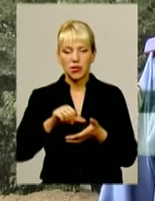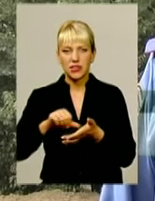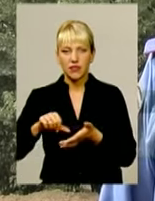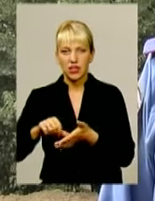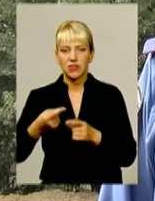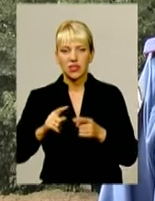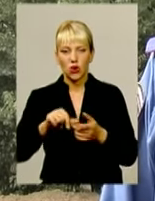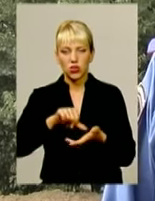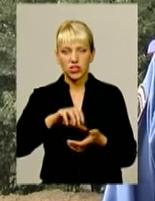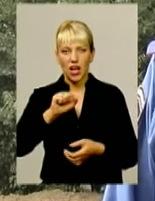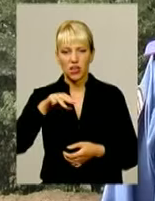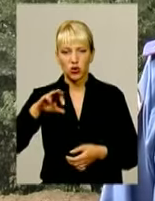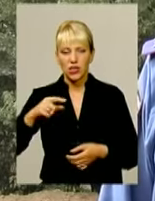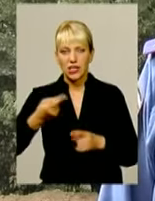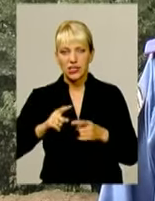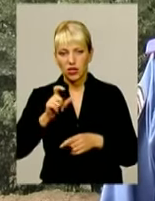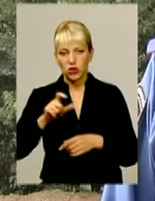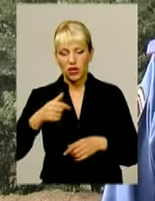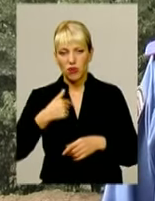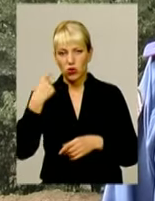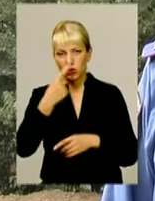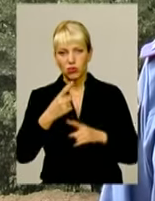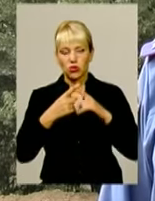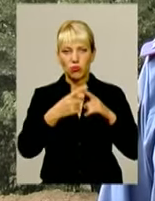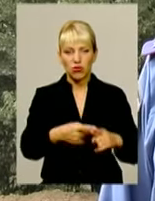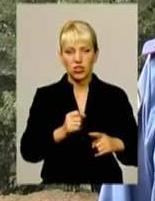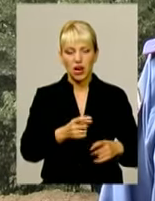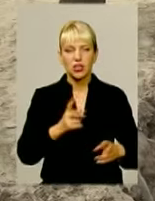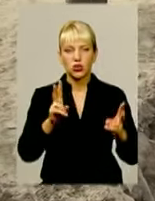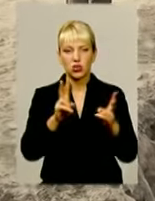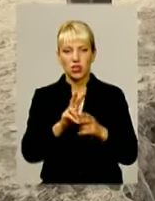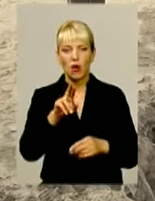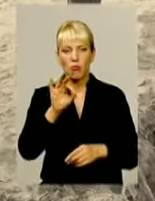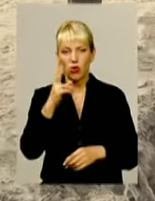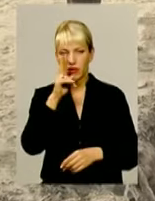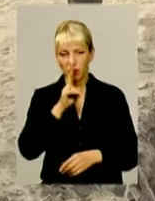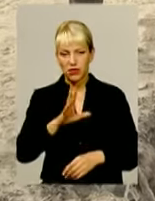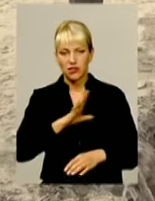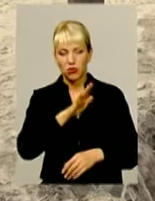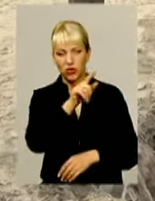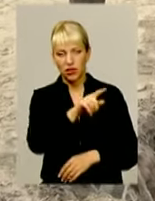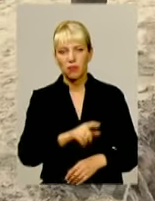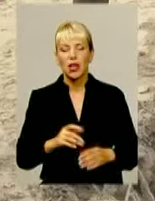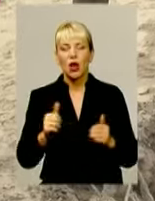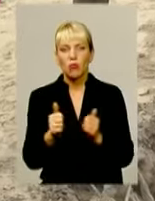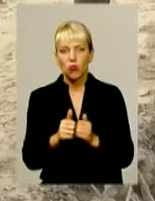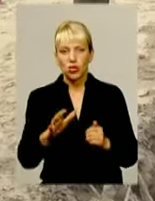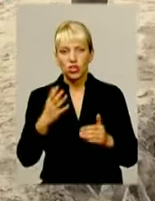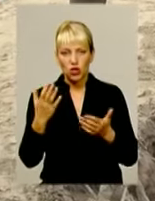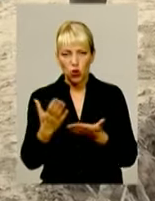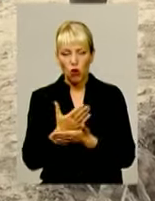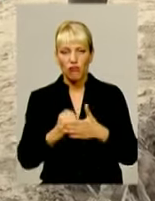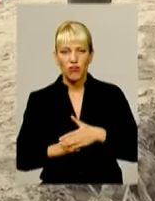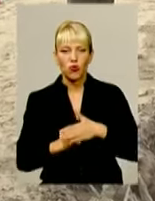Цих людей я сам особисто, в начальному управлінні ми їх провожали, ми їх зустрічали. Вони по два місяці були. Поряд вже взялися закладати фундамент ще